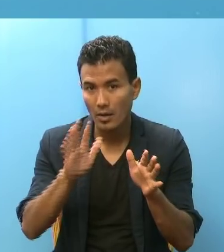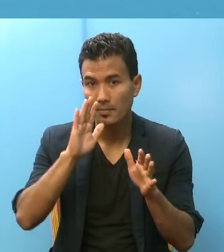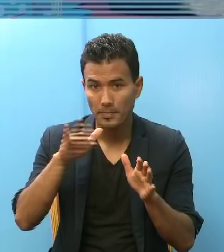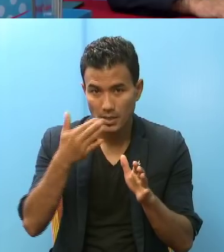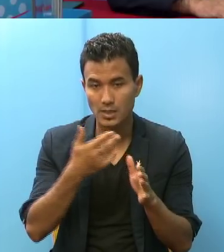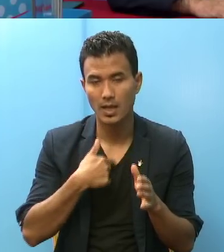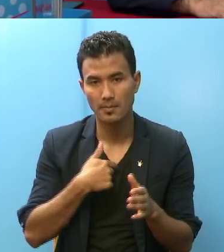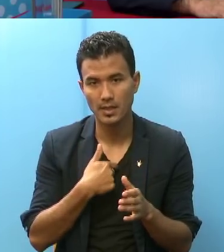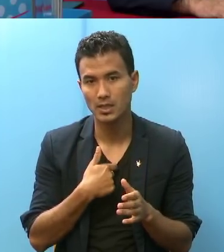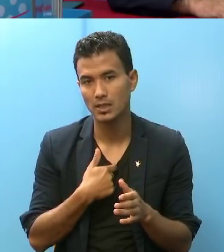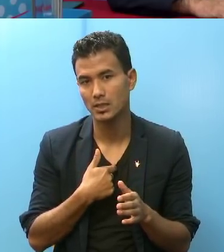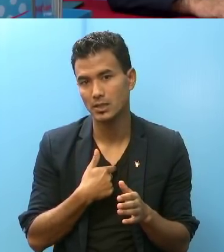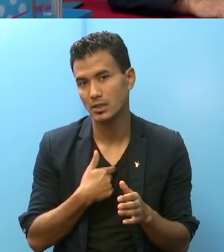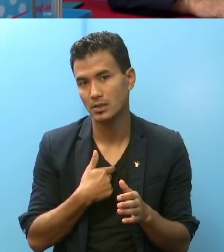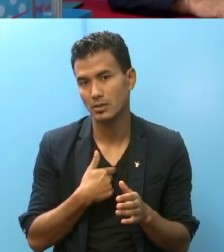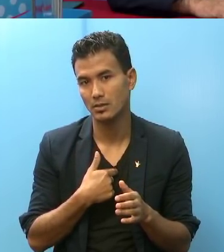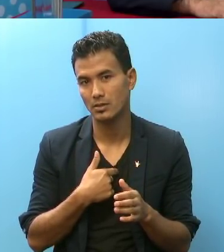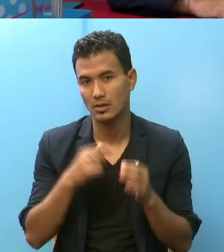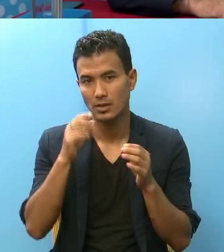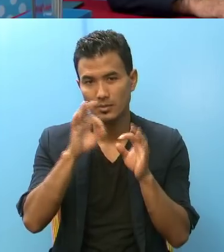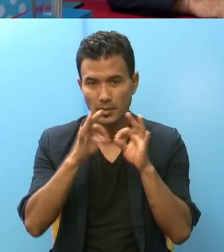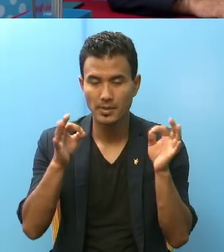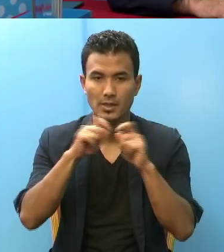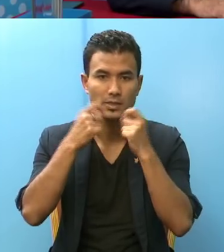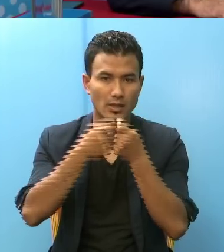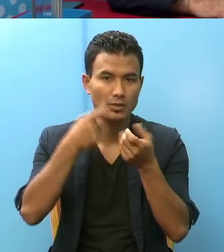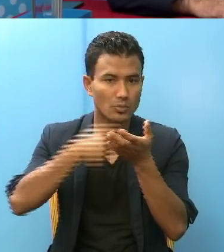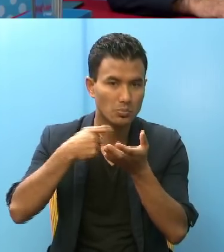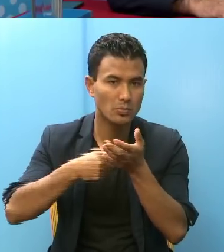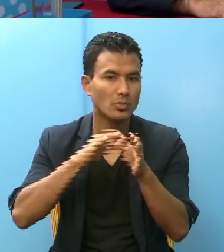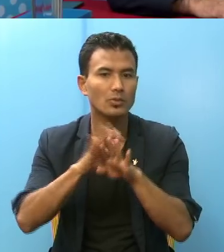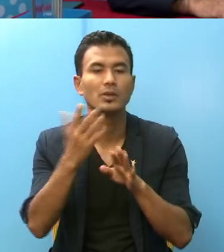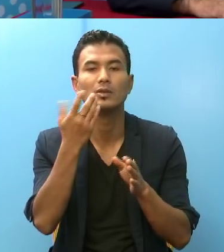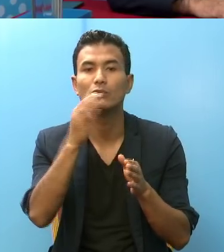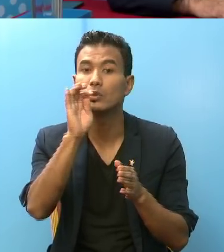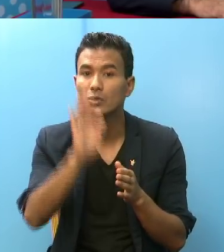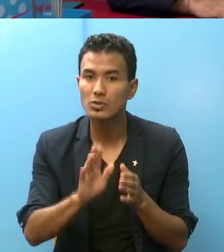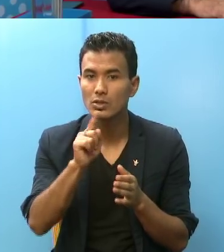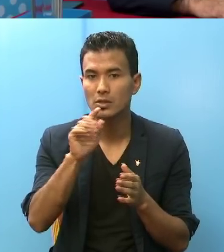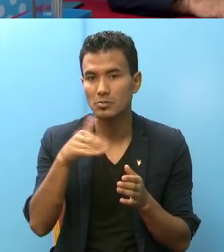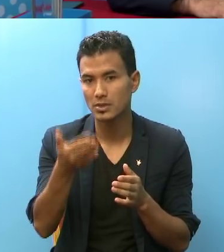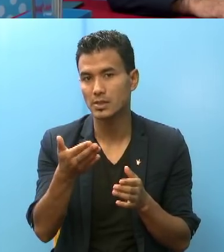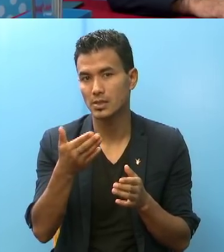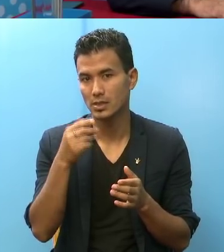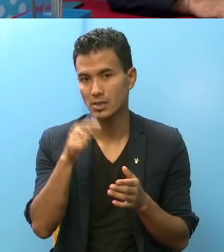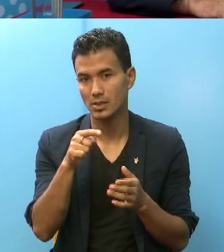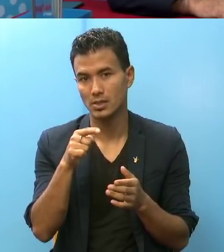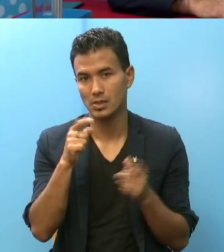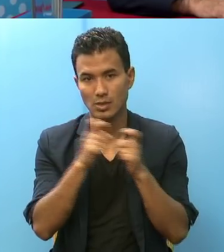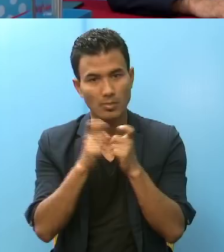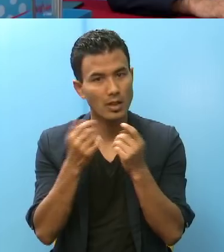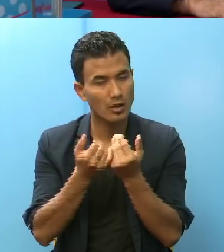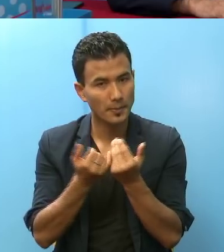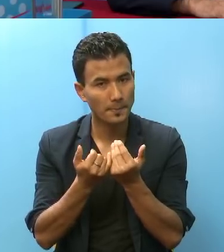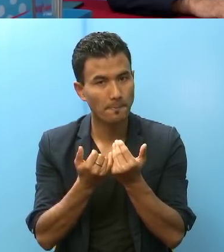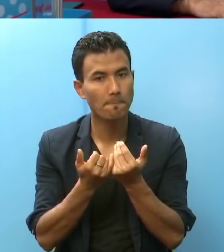रसमान सेक्टर का रूल हरु कि कसता हो ने सक्षान परानु थैसमां छलपल